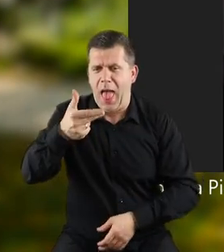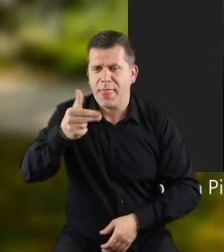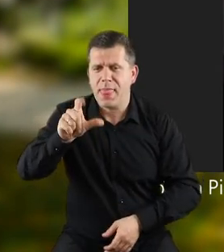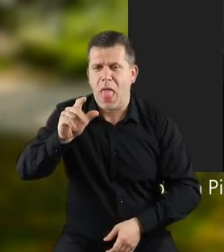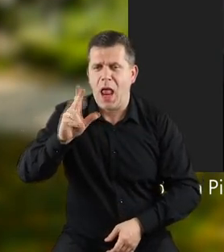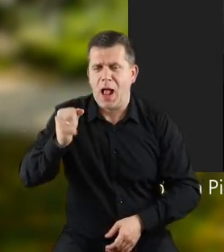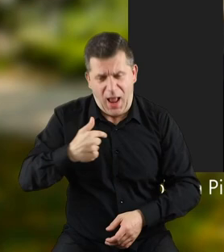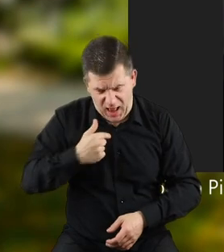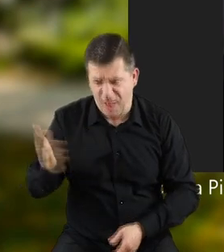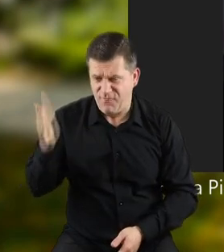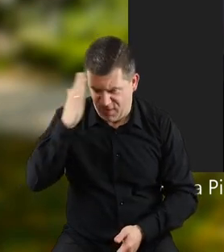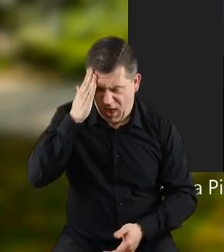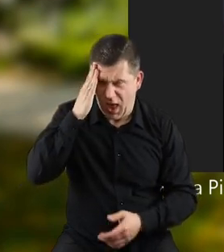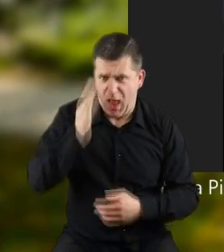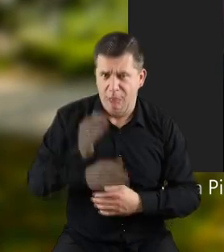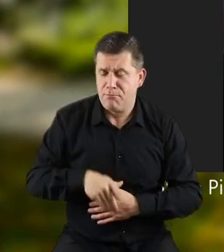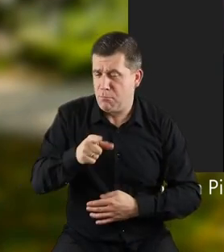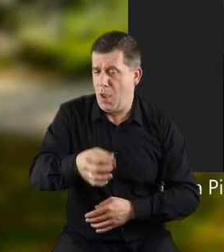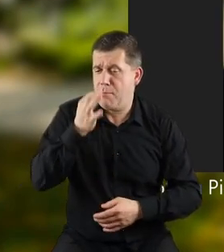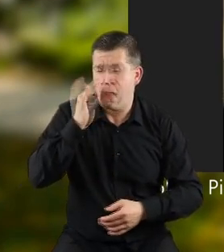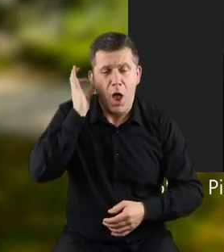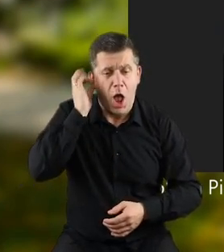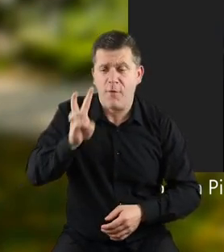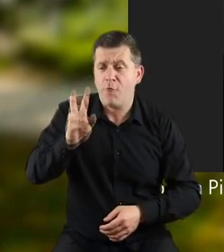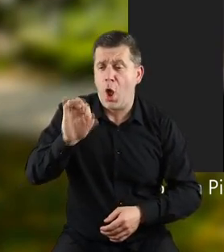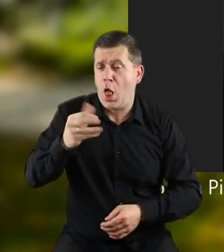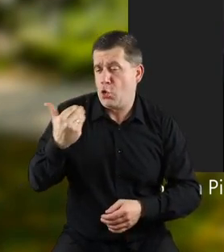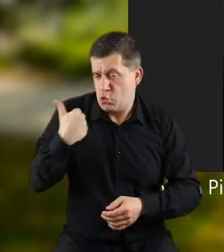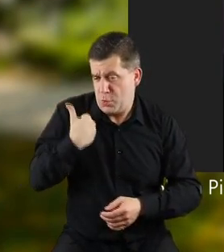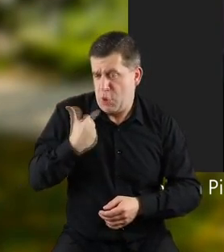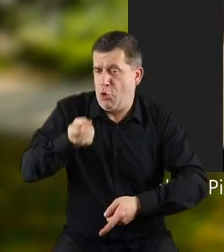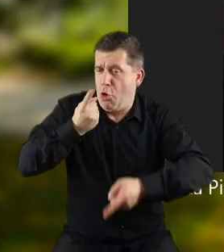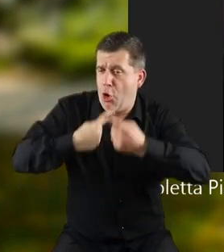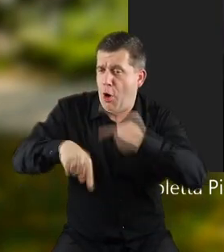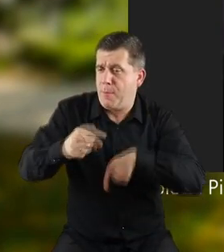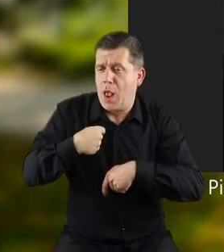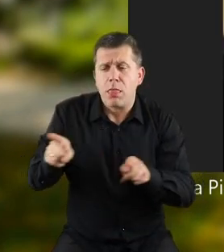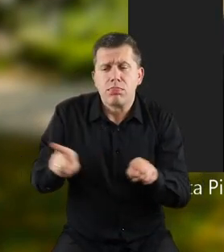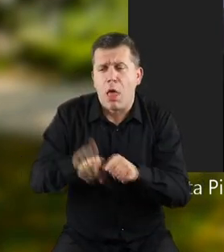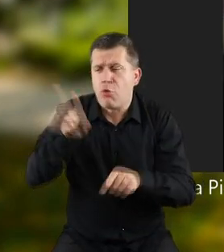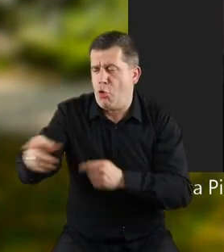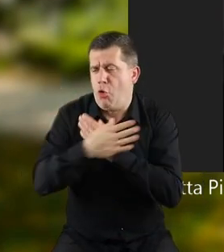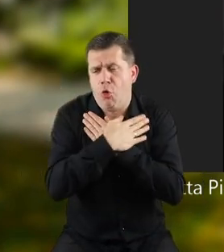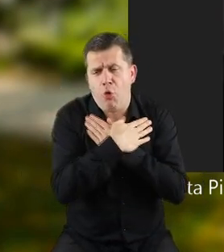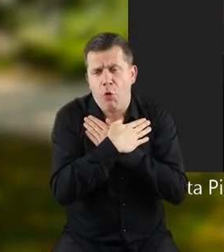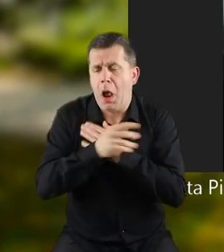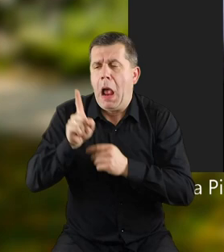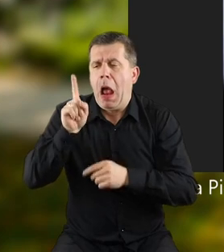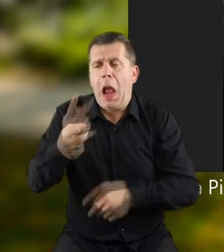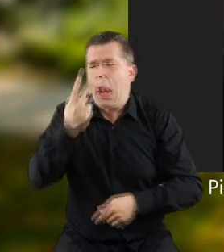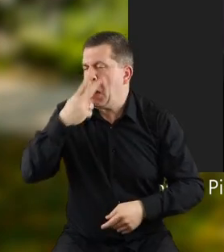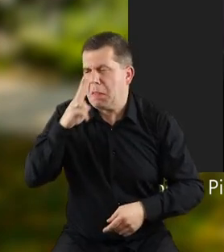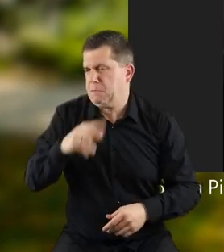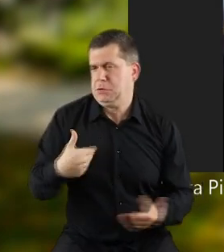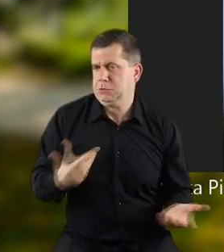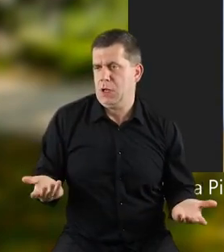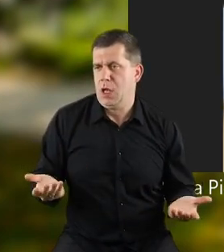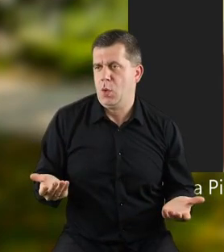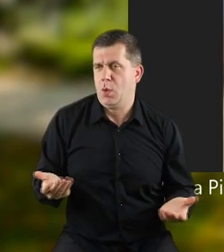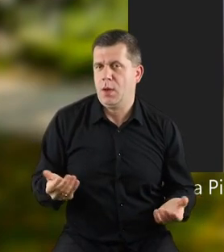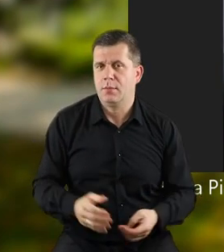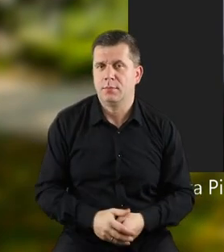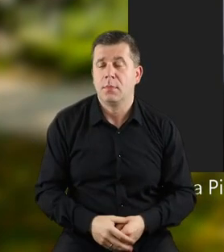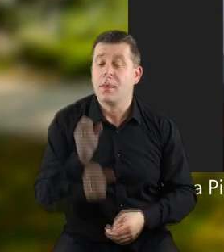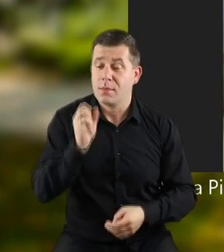babcia Anielka, ja wiem, bo pani Wioletka opowiadała już o niej i ja ją też kocham, chociaż jej nie widziałem.